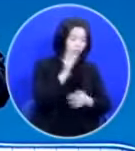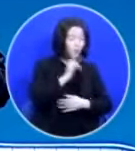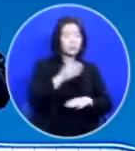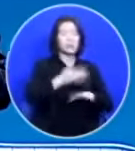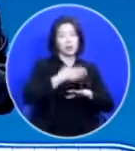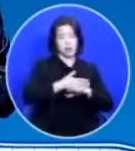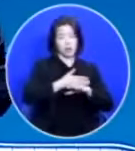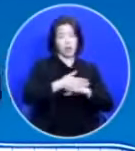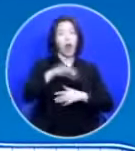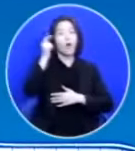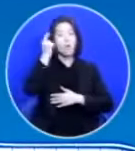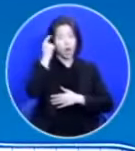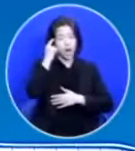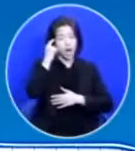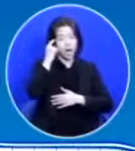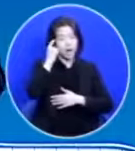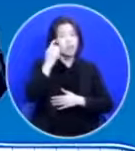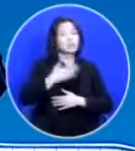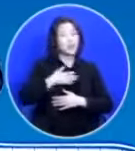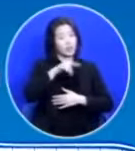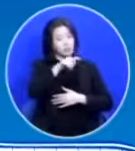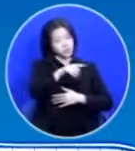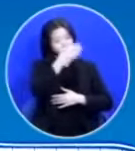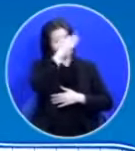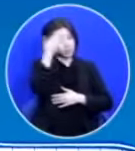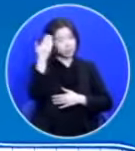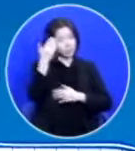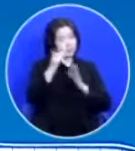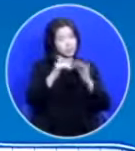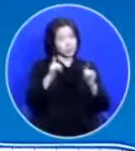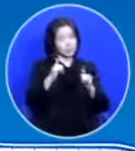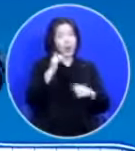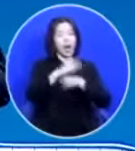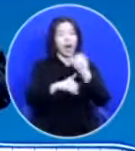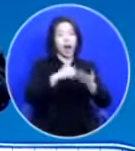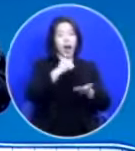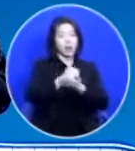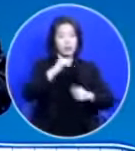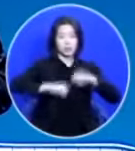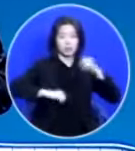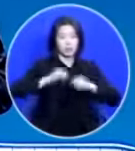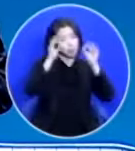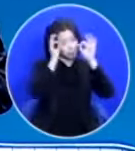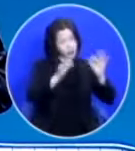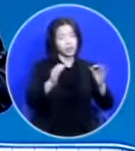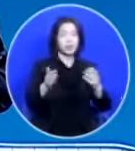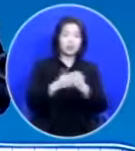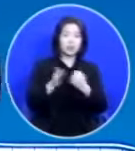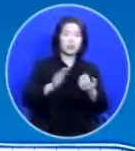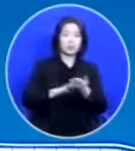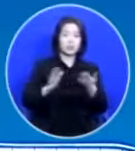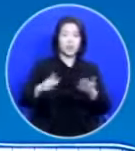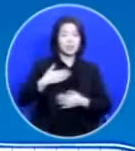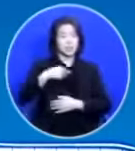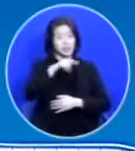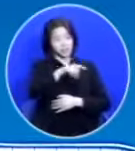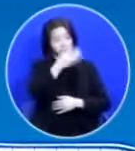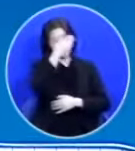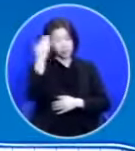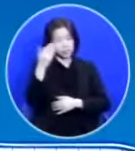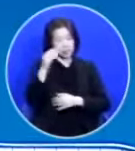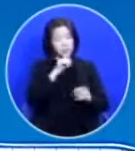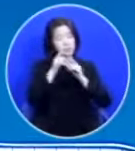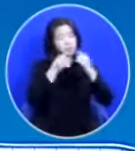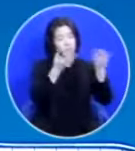왜냐하면 저는 그 청년에게서 하나님이 역사하시는 것을 보았기 때문에 제가 그 청년에게 말했습니다